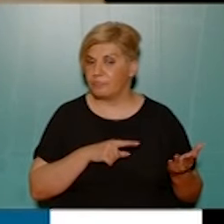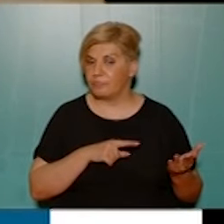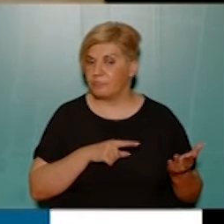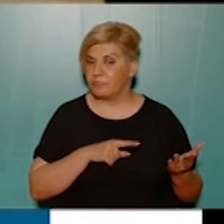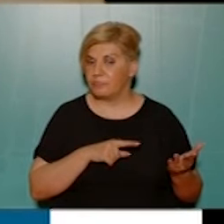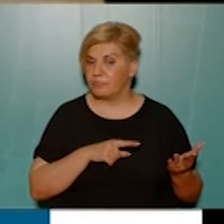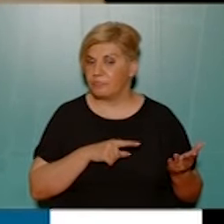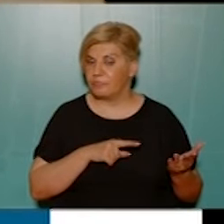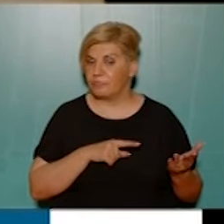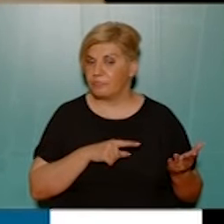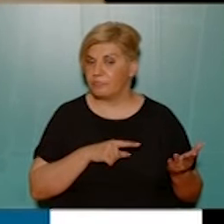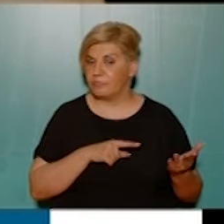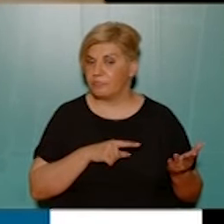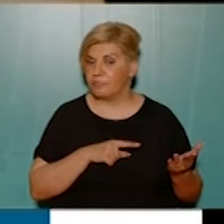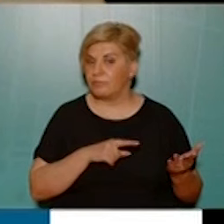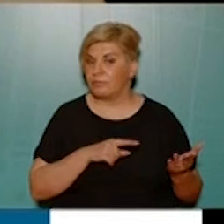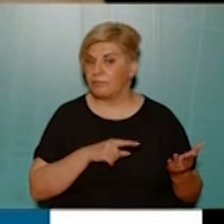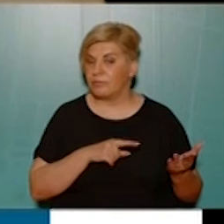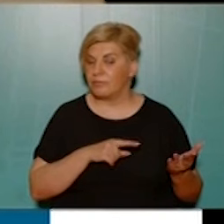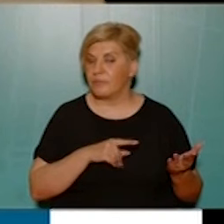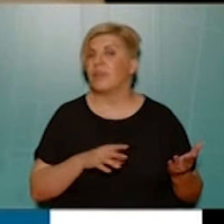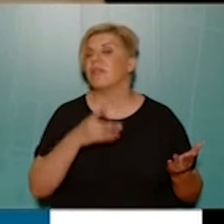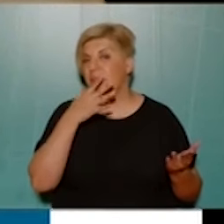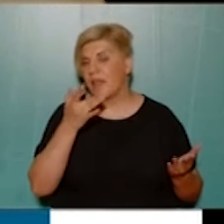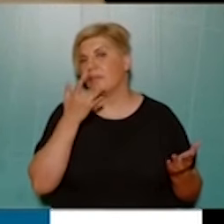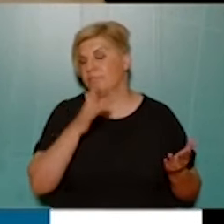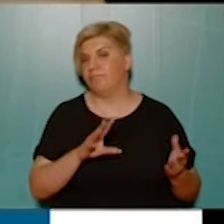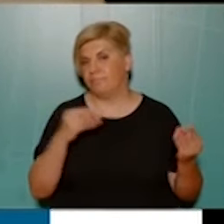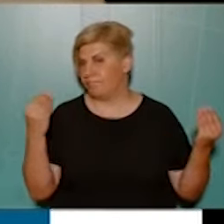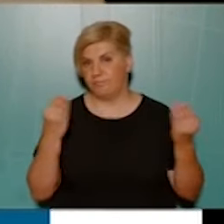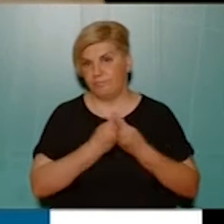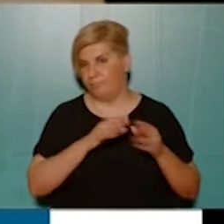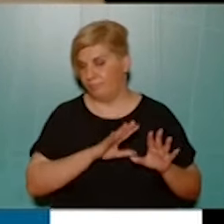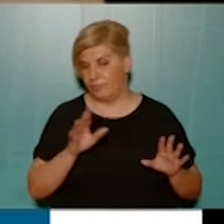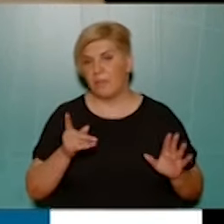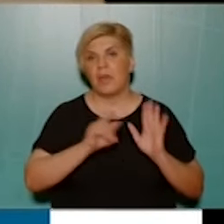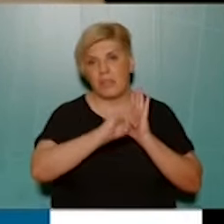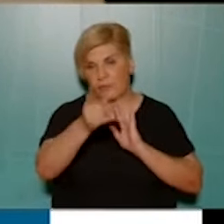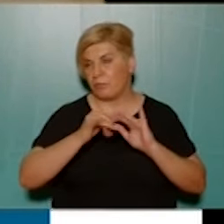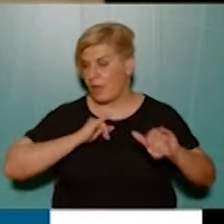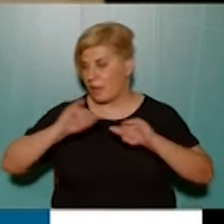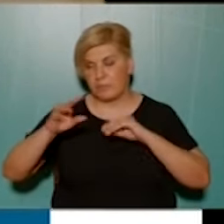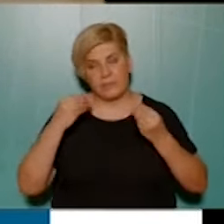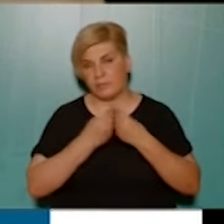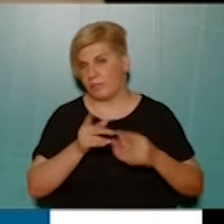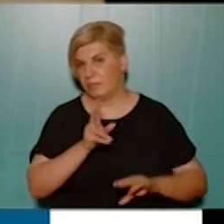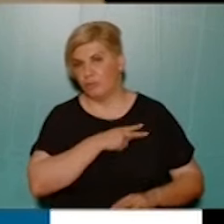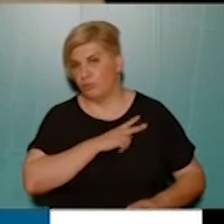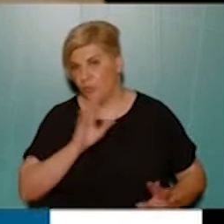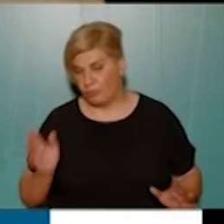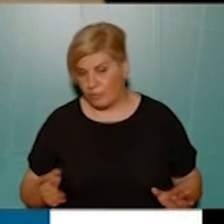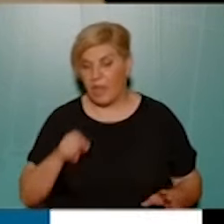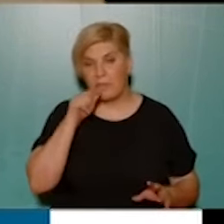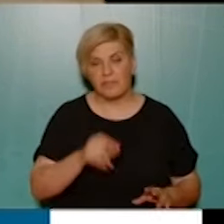τα παιδιά θα είναι καταδικαστικές, σε σχέση και με την μεταφορά τους, και με την φοιτησή τους σε αυτά τα σχολεία.